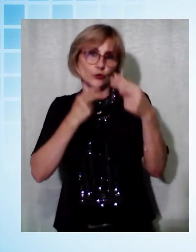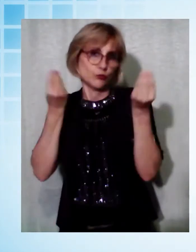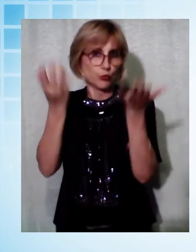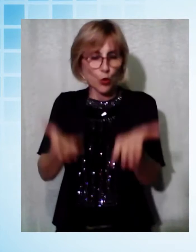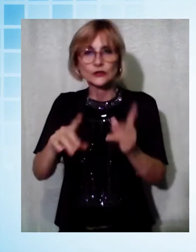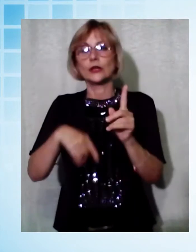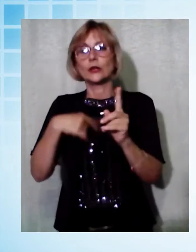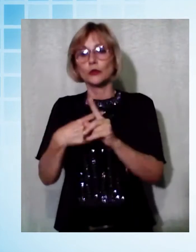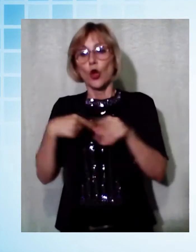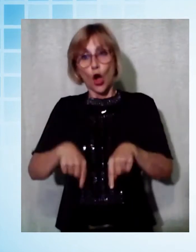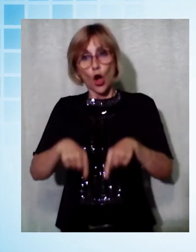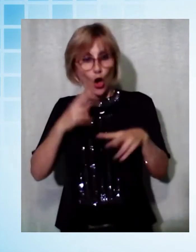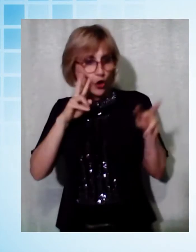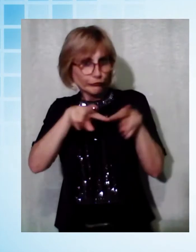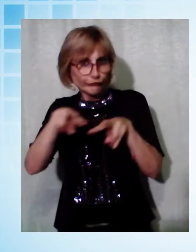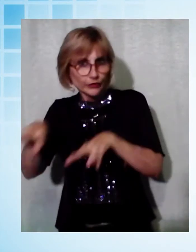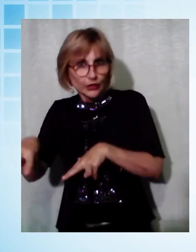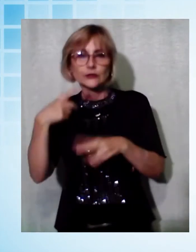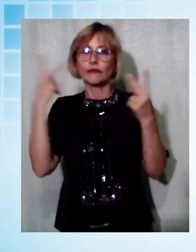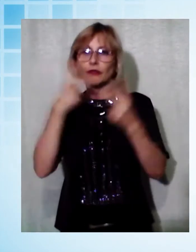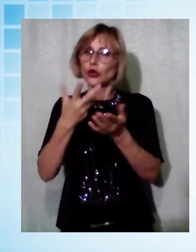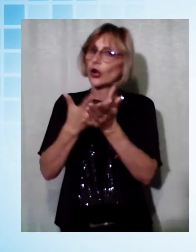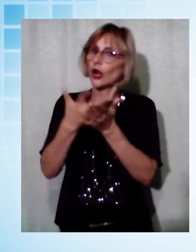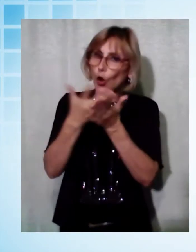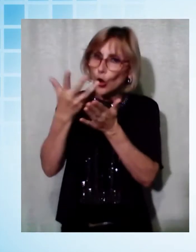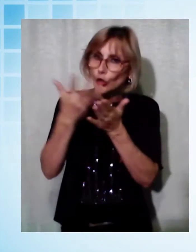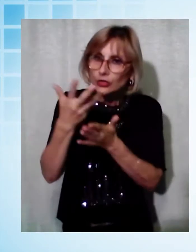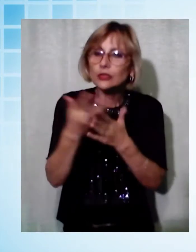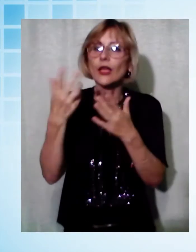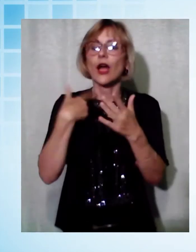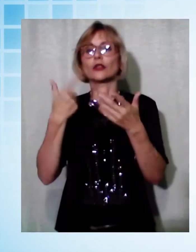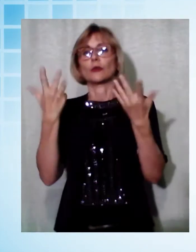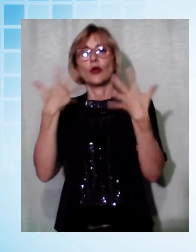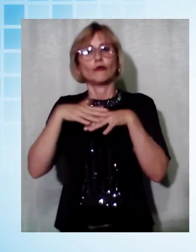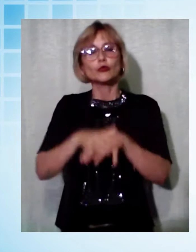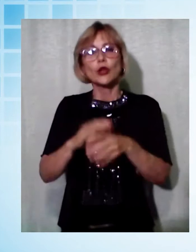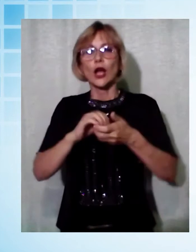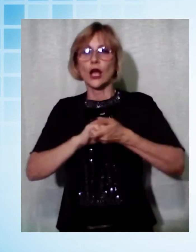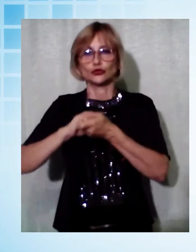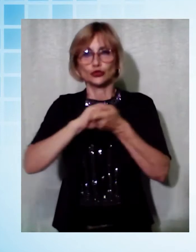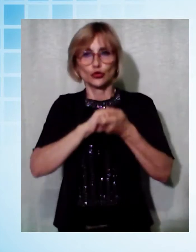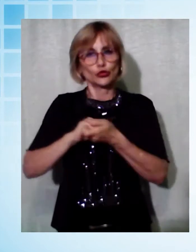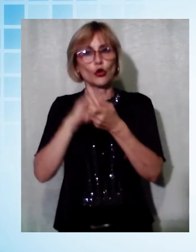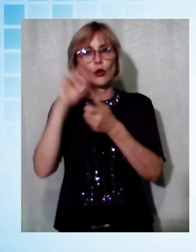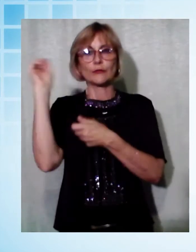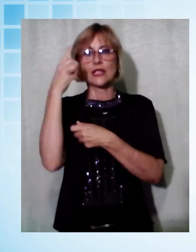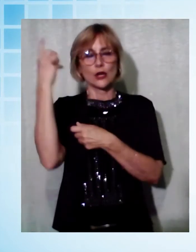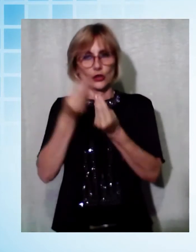abbiamo potuto vedere oggi qui, quello che ci è stato raccontato, la funzione delle associazioni con le misericordie sul nostro territorio, è